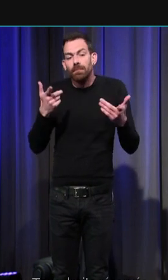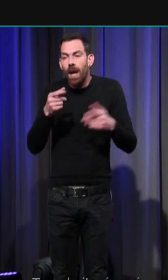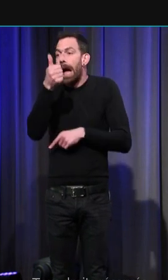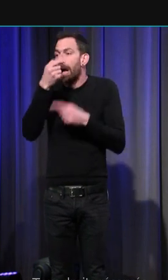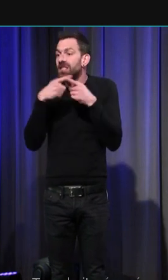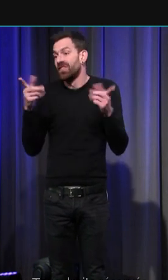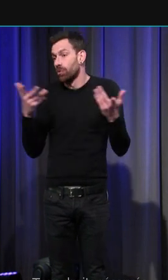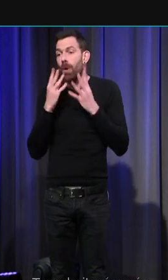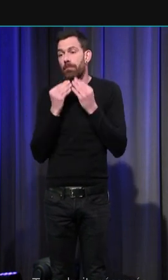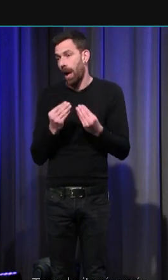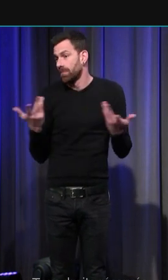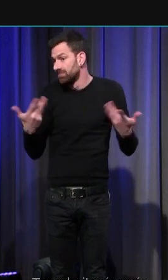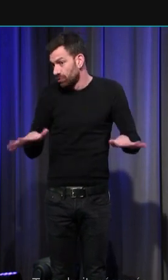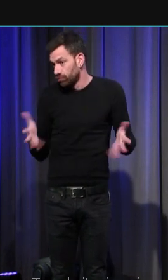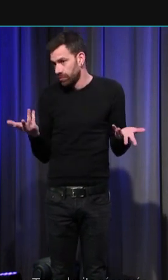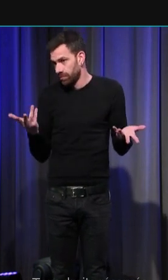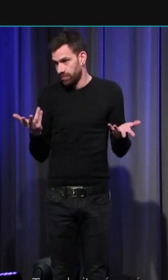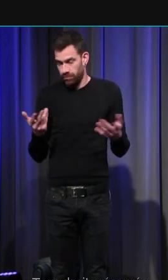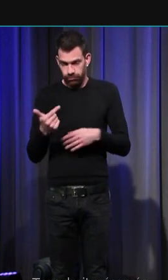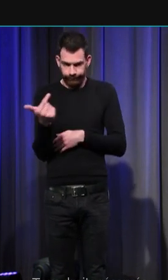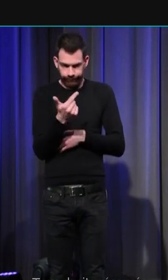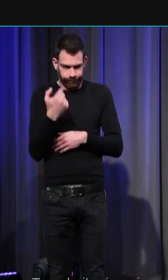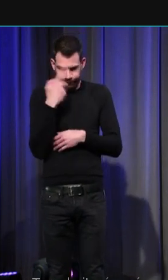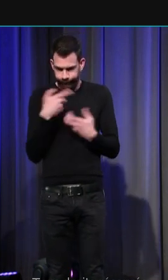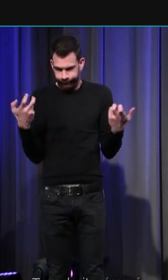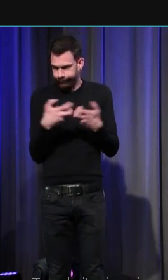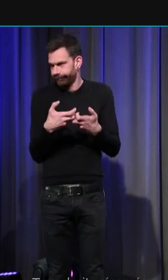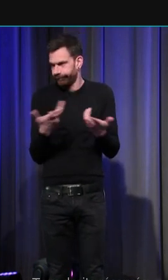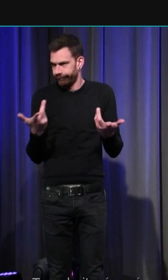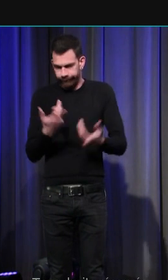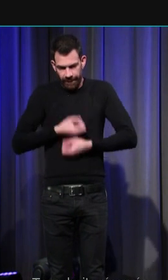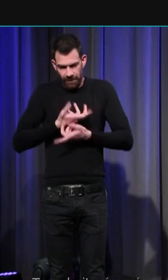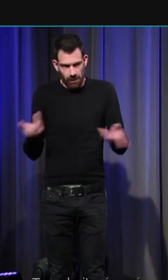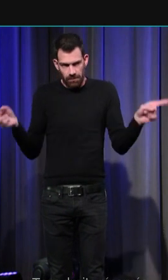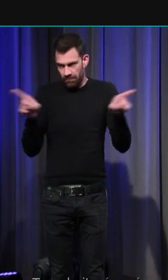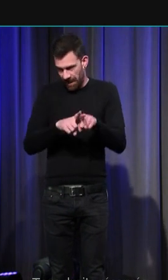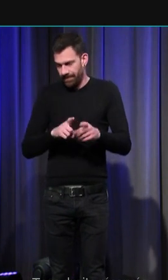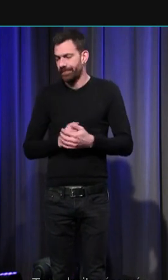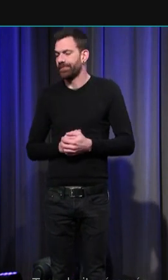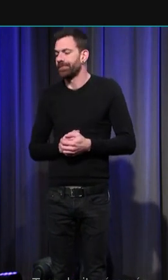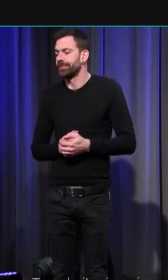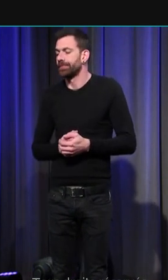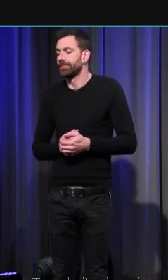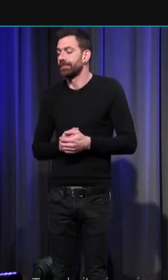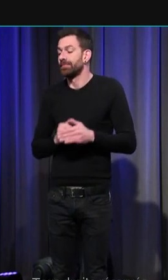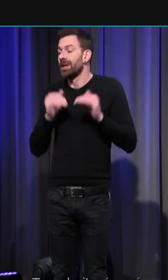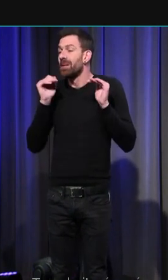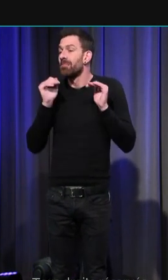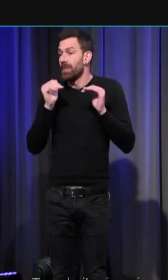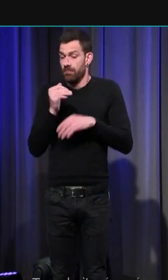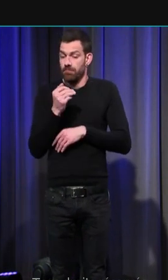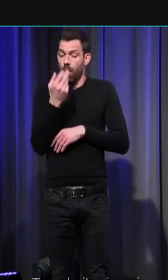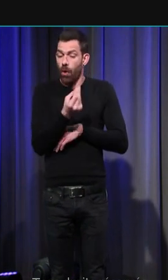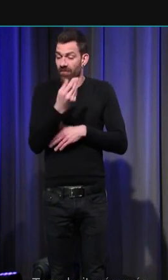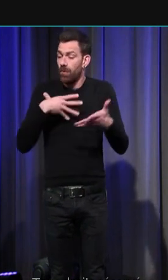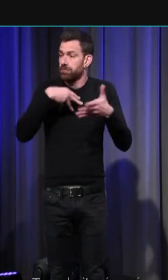très peu d'éléments caractéristiques qui permettent de sexuer l'un et l'autre groupe on constate même la présence d'un enfant dans le